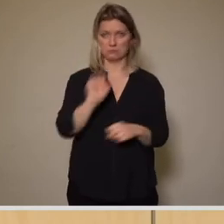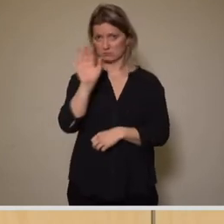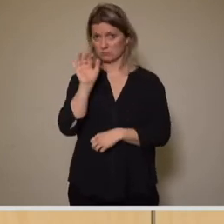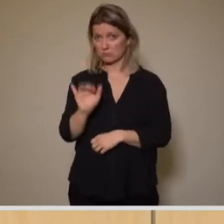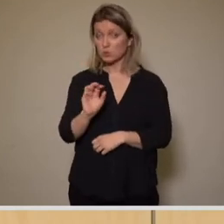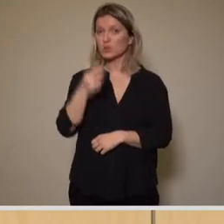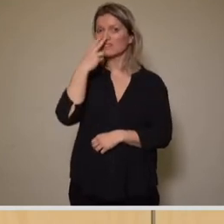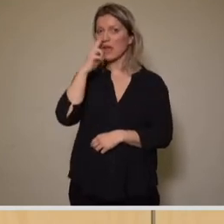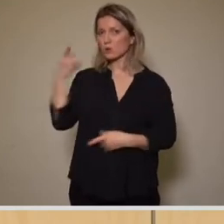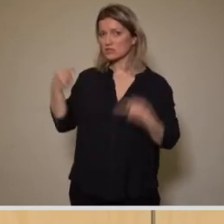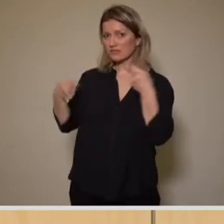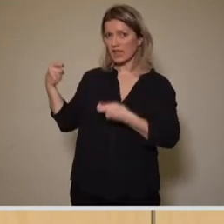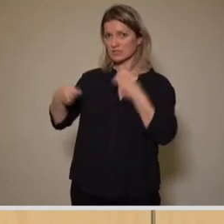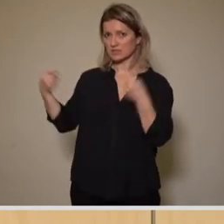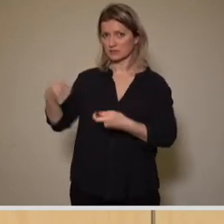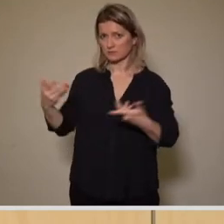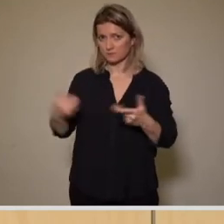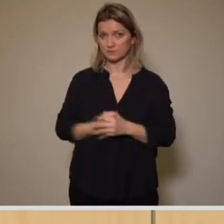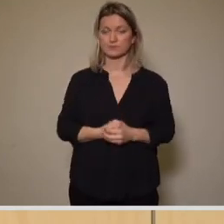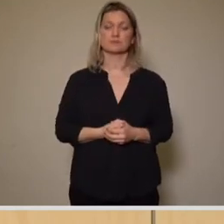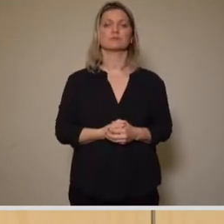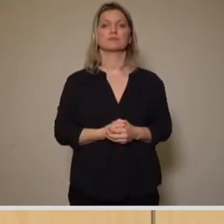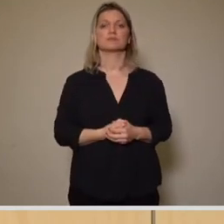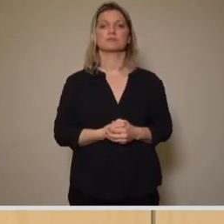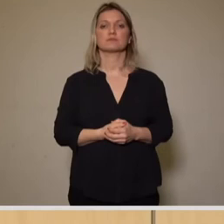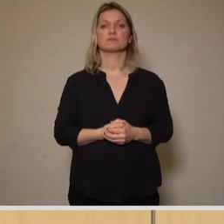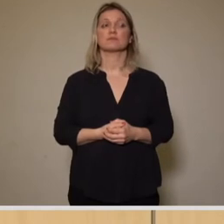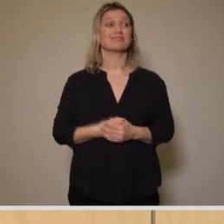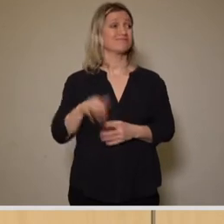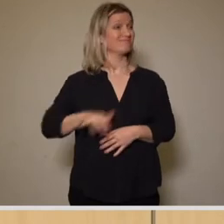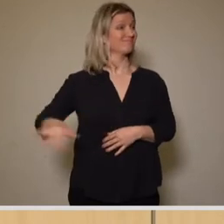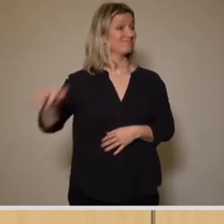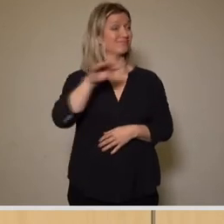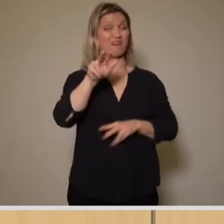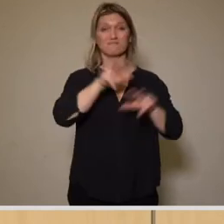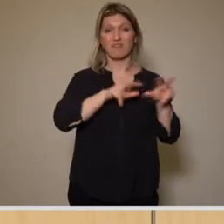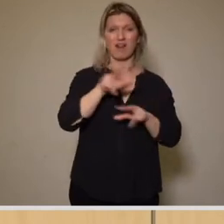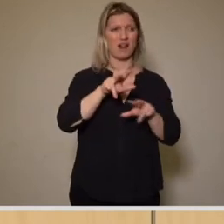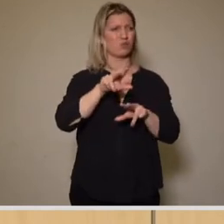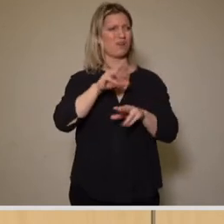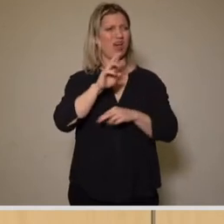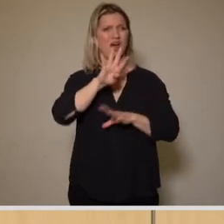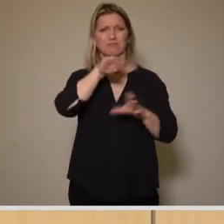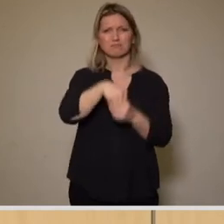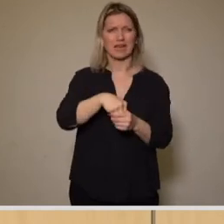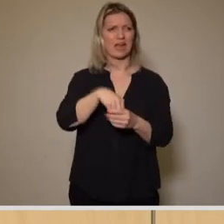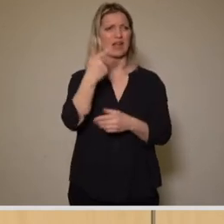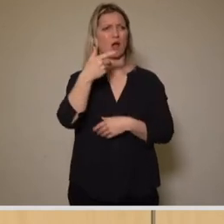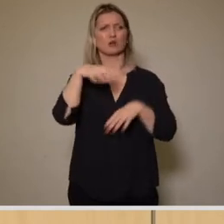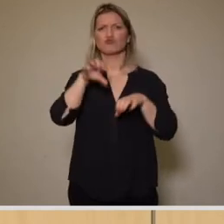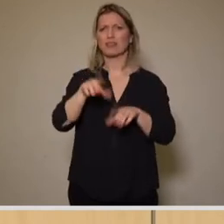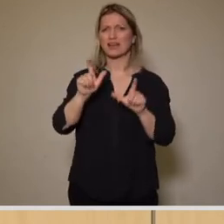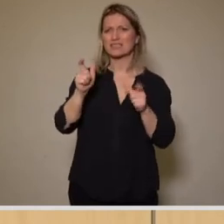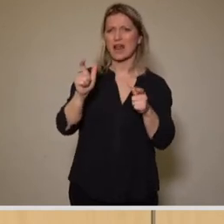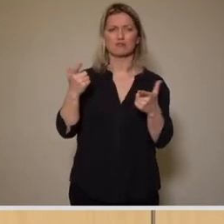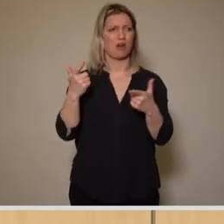finanziell untersetzt ist es. Und ich glaube, alle Beteiligten hier im Rat, in der Verwaltung und auch in der Stadtgesellschaft müssen dann natürlich